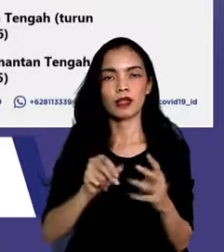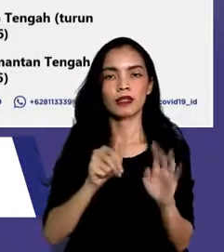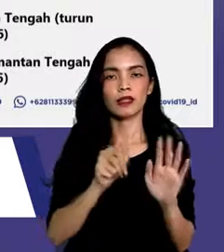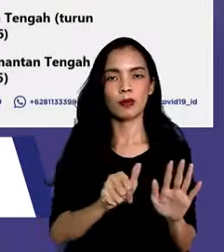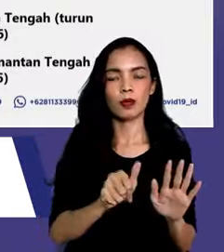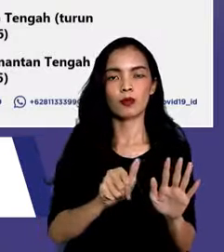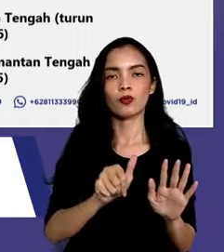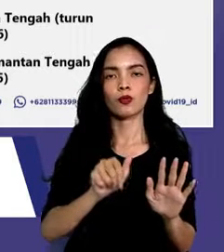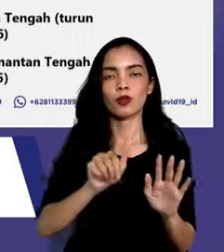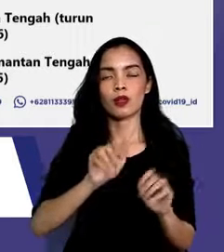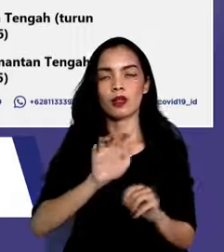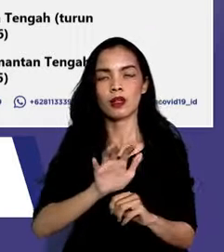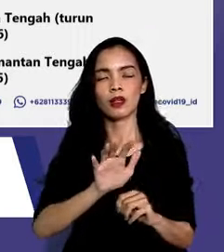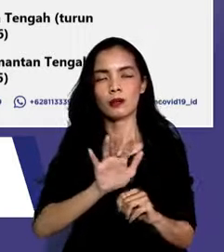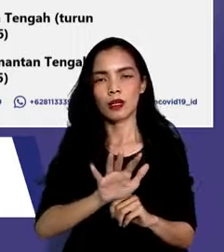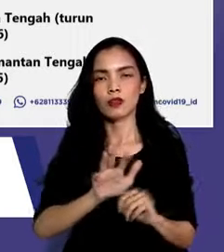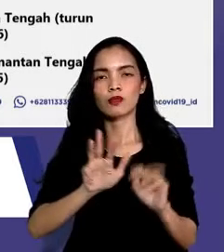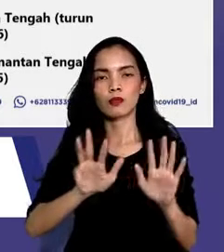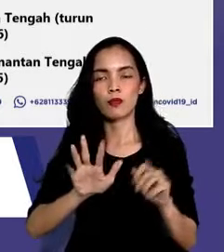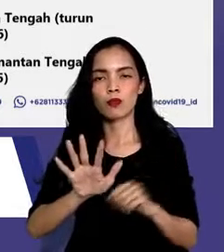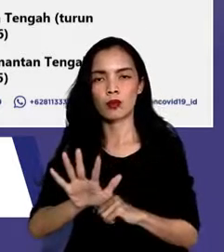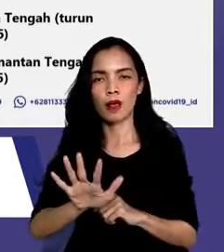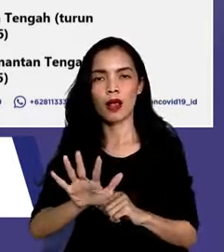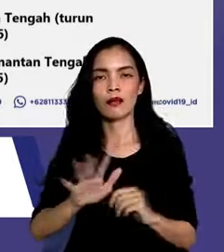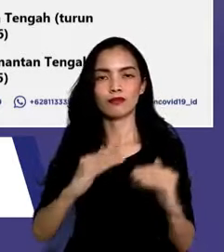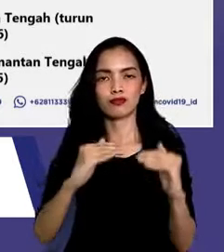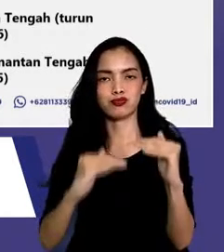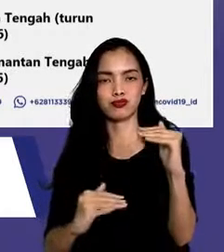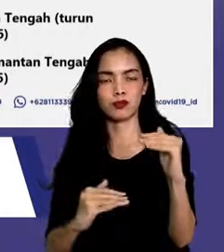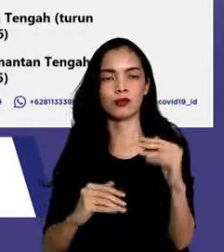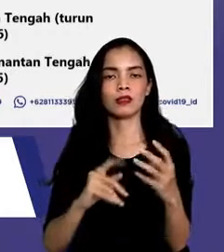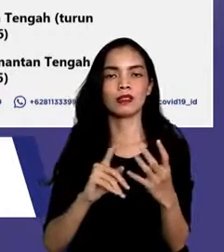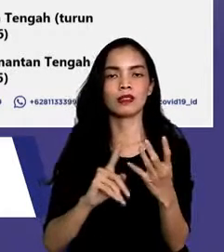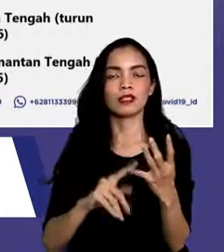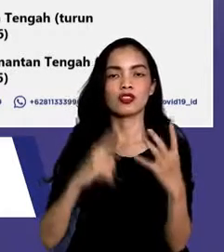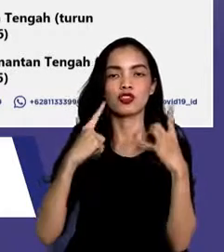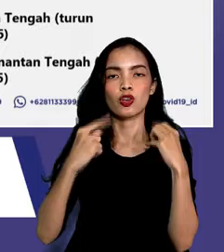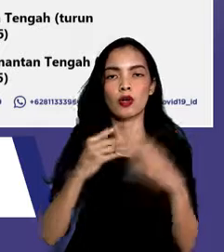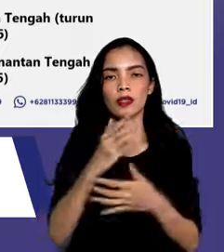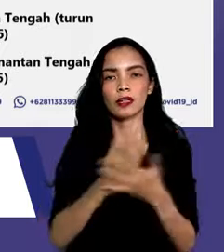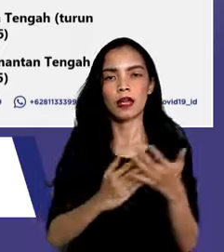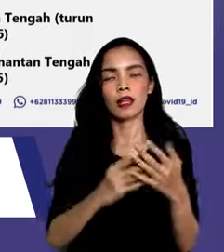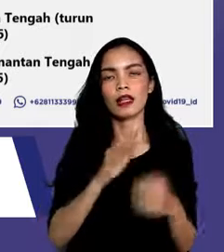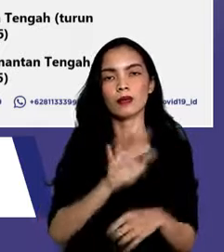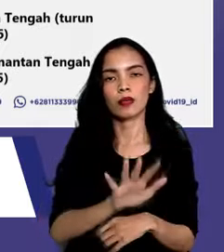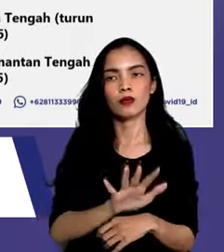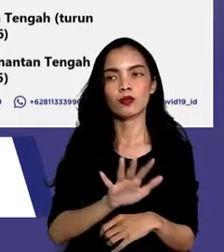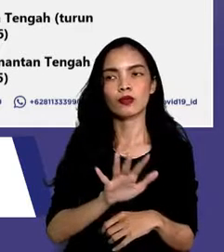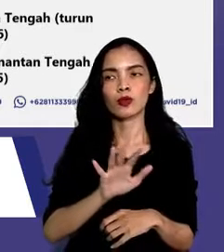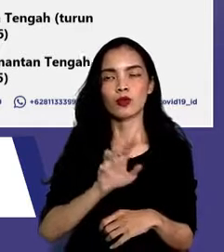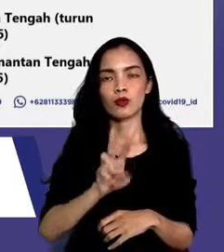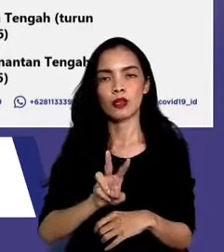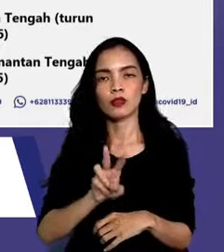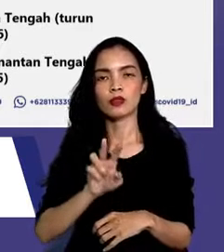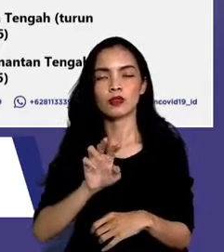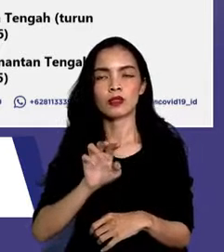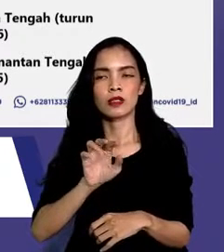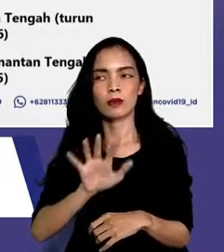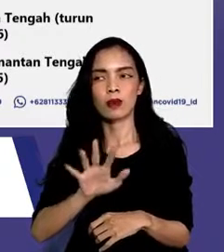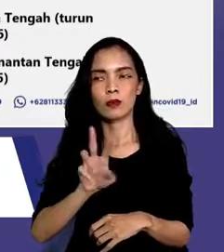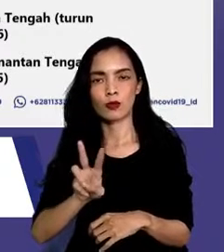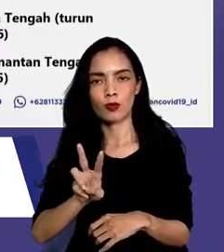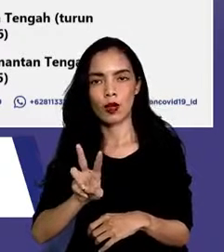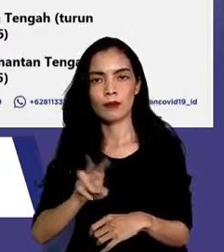.595 kasus, Jawa Tengah yang turun 5.526 kasus, dan